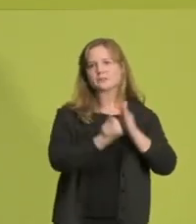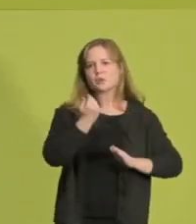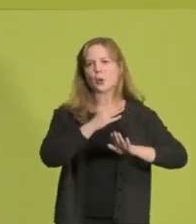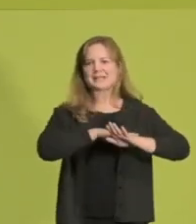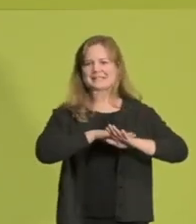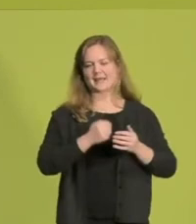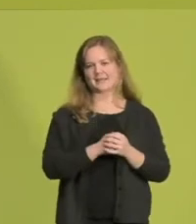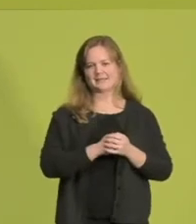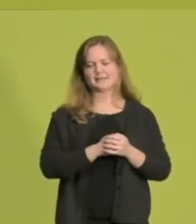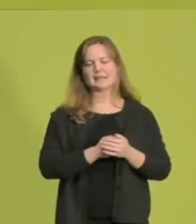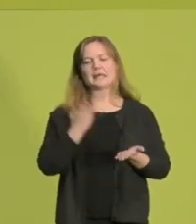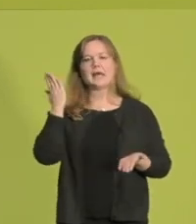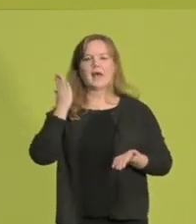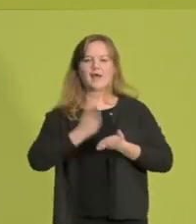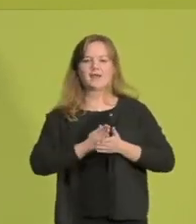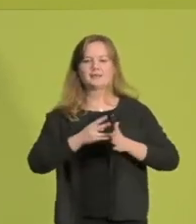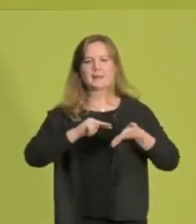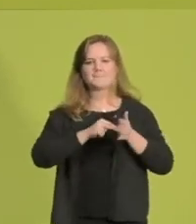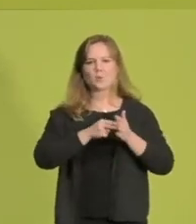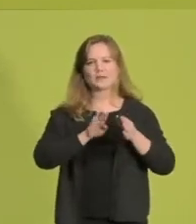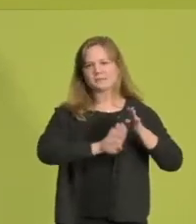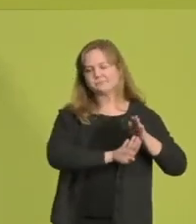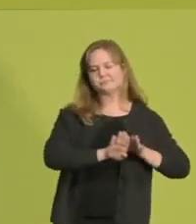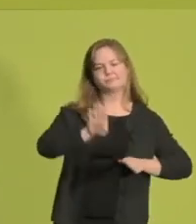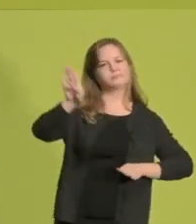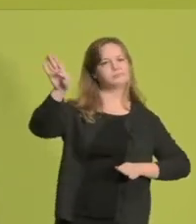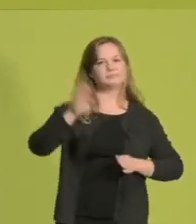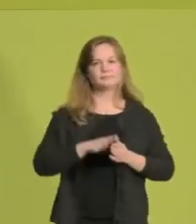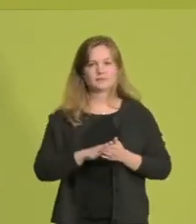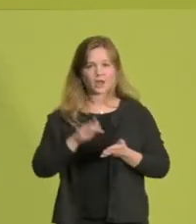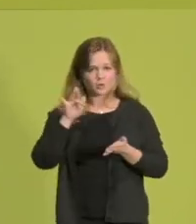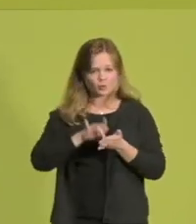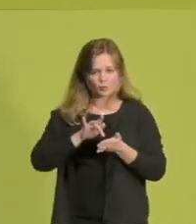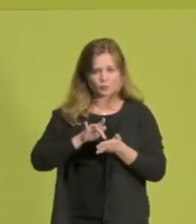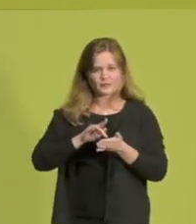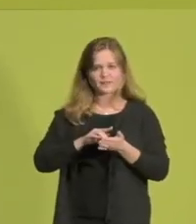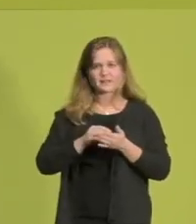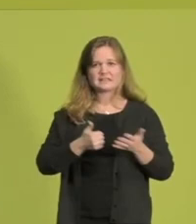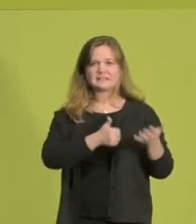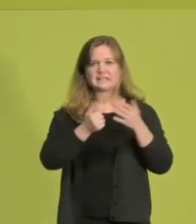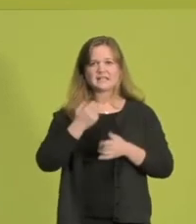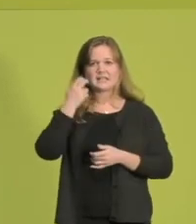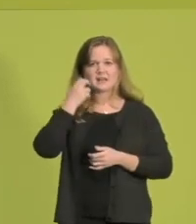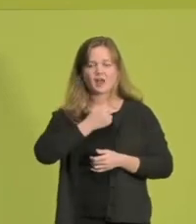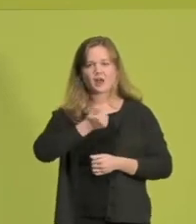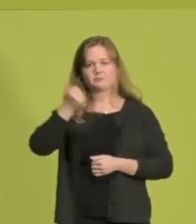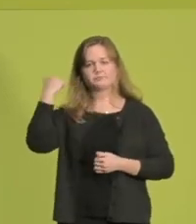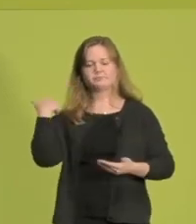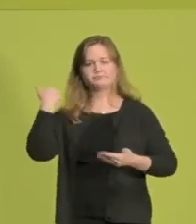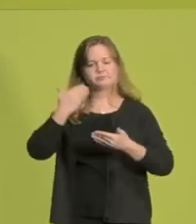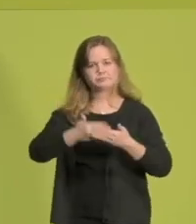endlich wieder in einer Zeit des politischen Aufbruchs. Weil die vergangenen 16 Jahre mit Bundeskanzlerin Angela